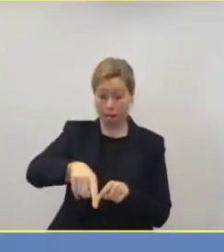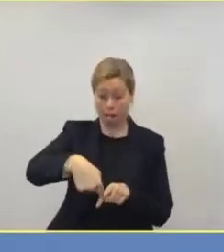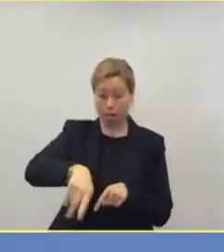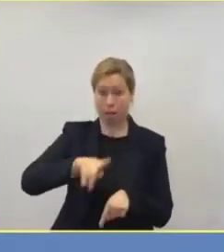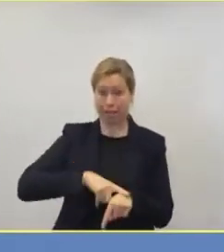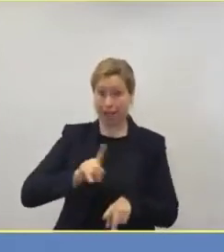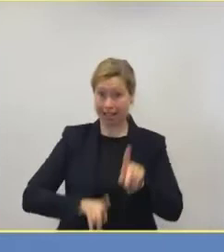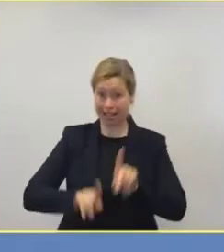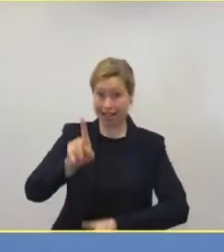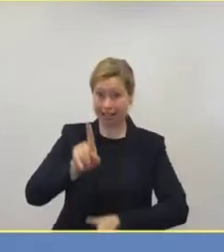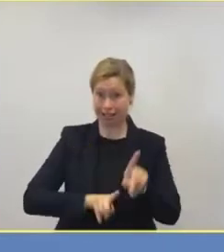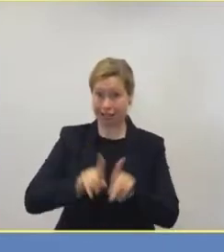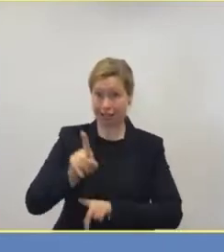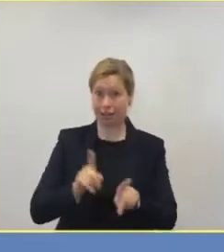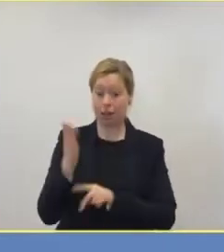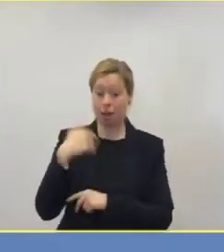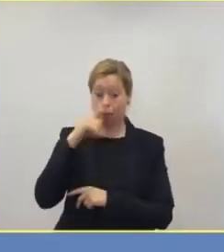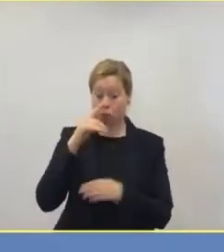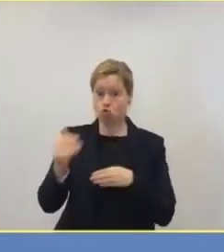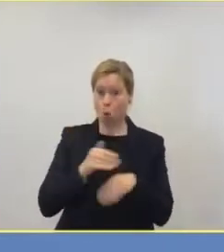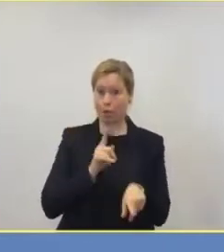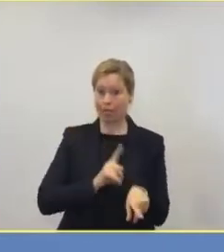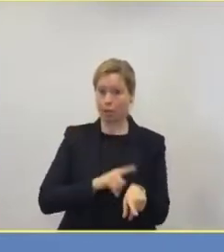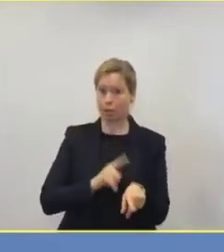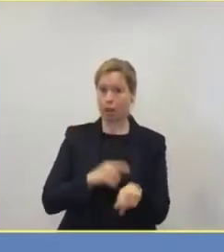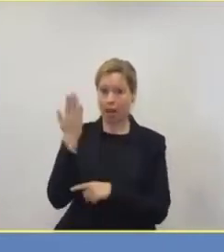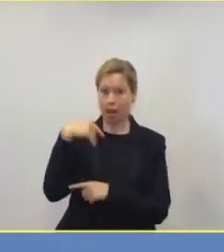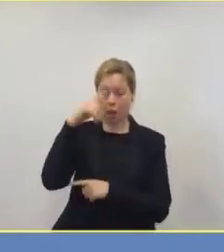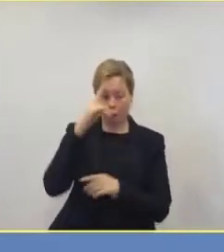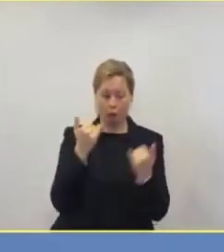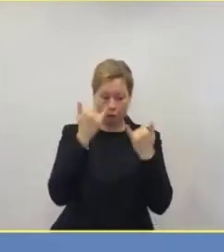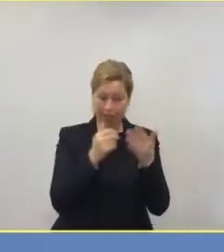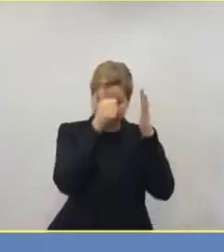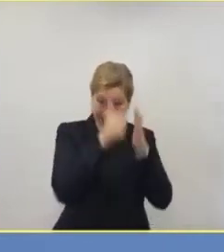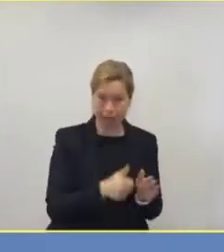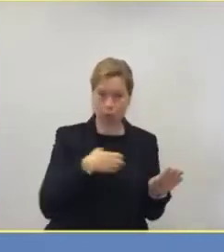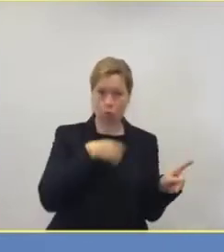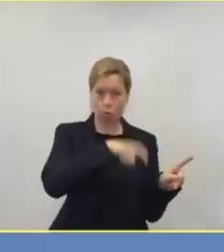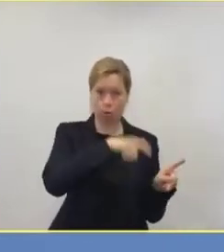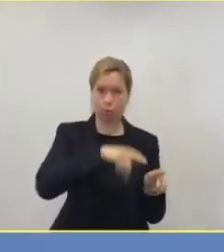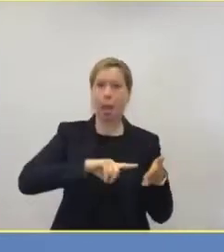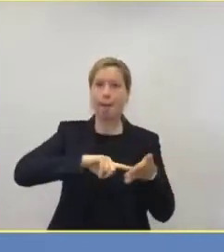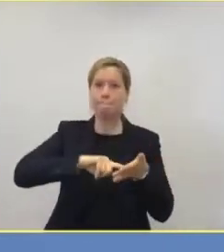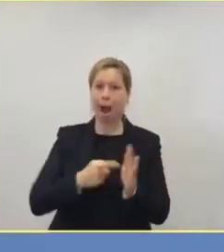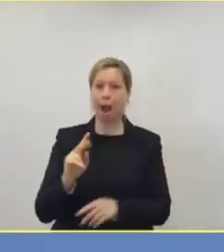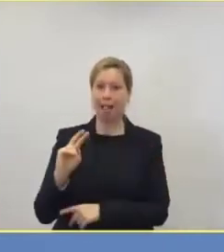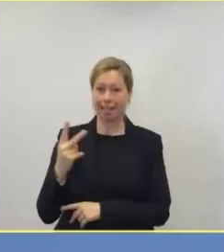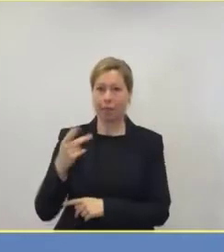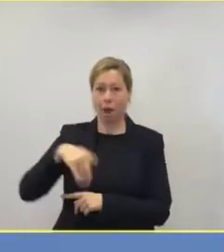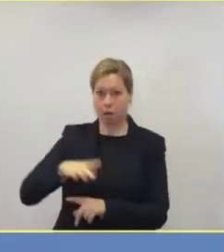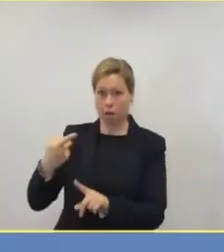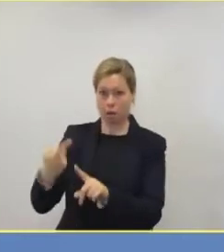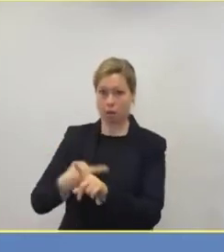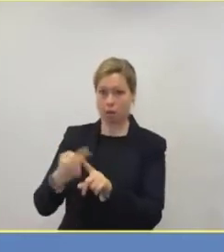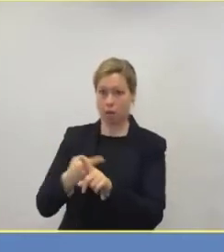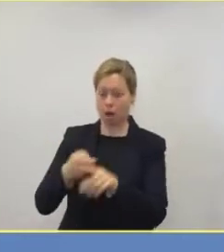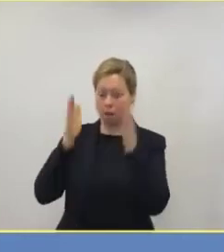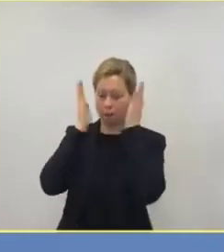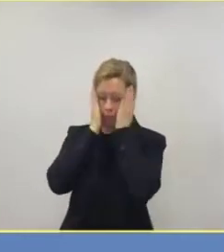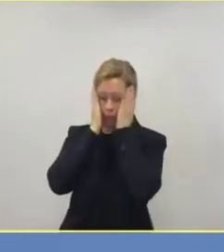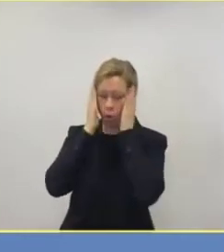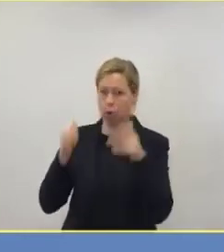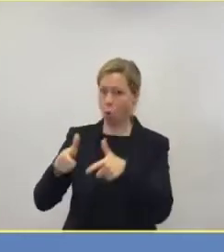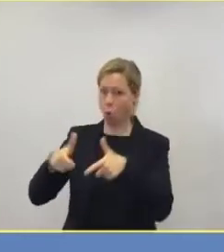Zeit und wenn Sie 600 Patienten sechsmal mal zwei nehmen, dann kommen da gruselig hohe Zahlen raus. Und